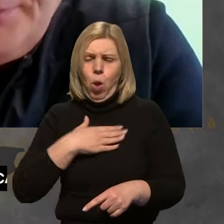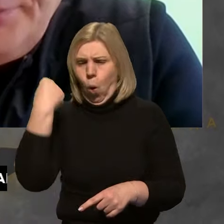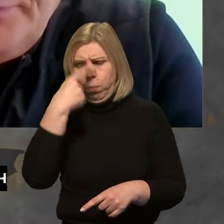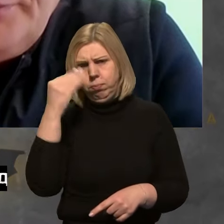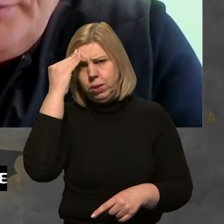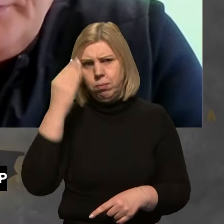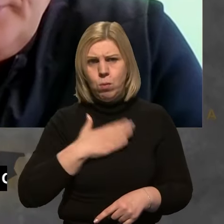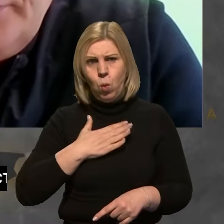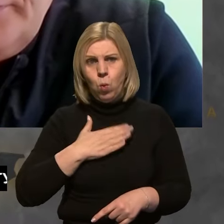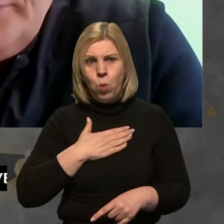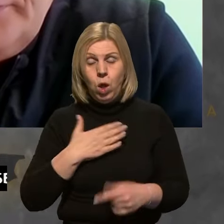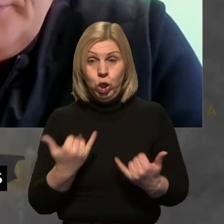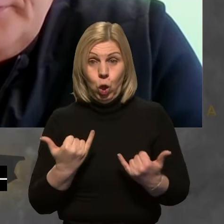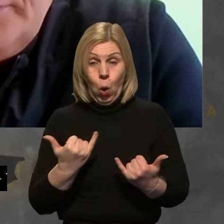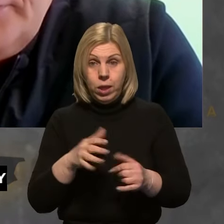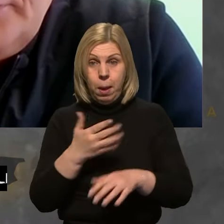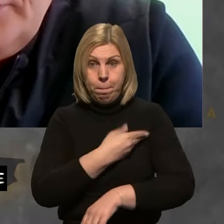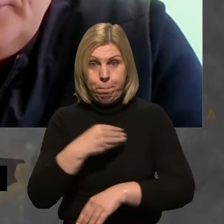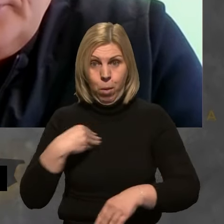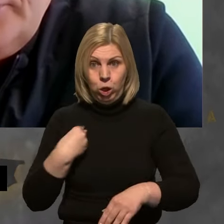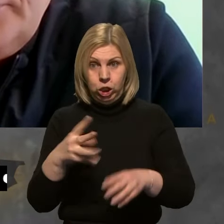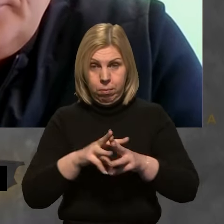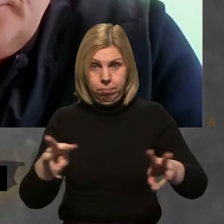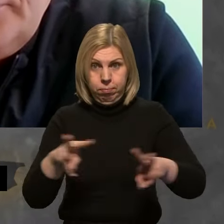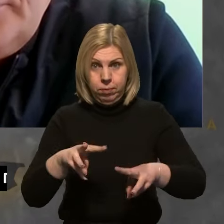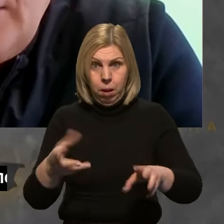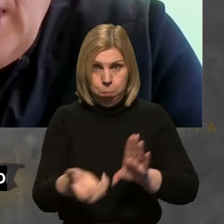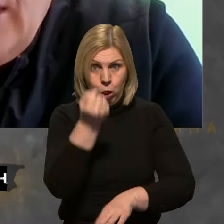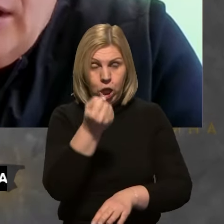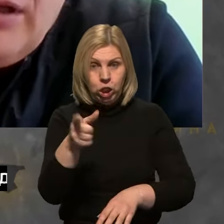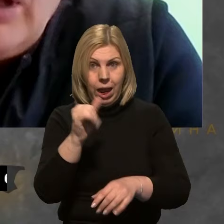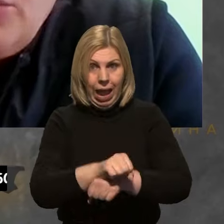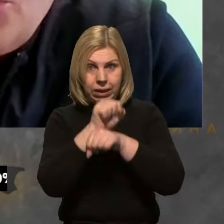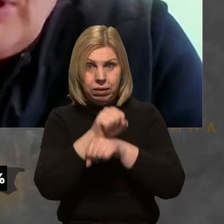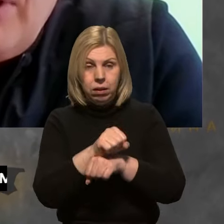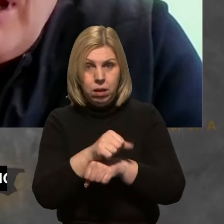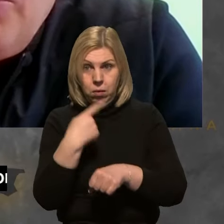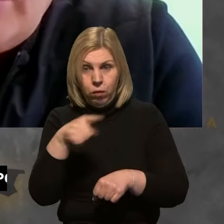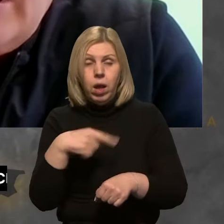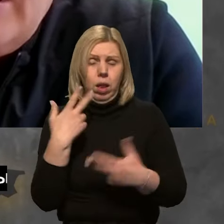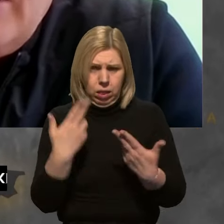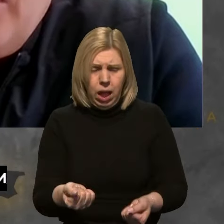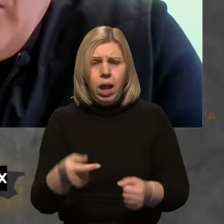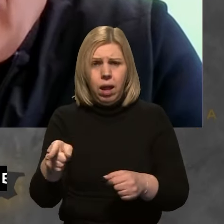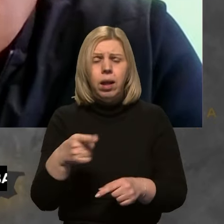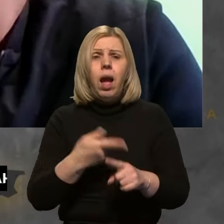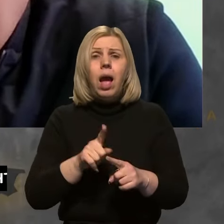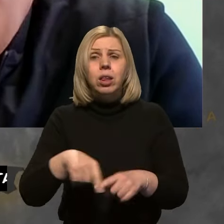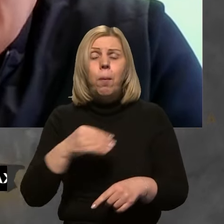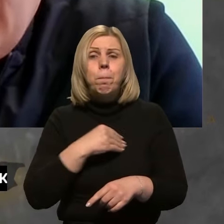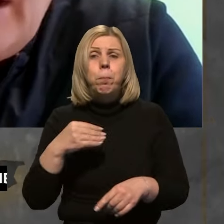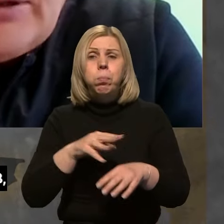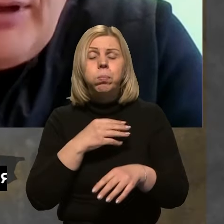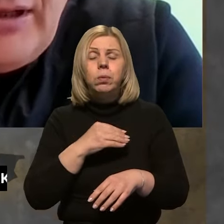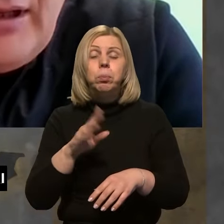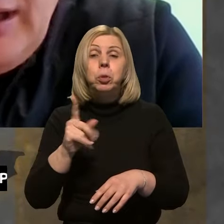думка. Сьогоднішній польський уряд підтримує ці акції. Ви про це кажете? Так, тому що там польська